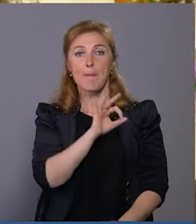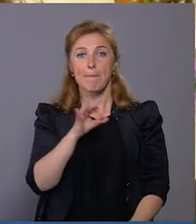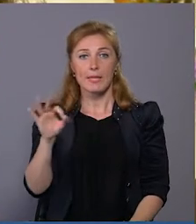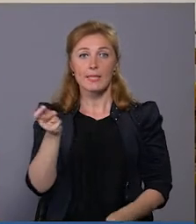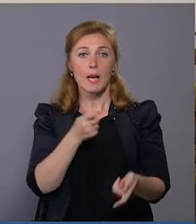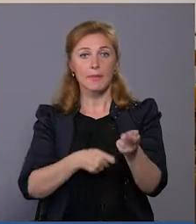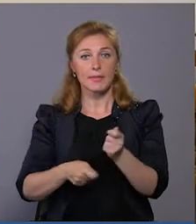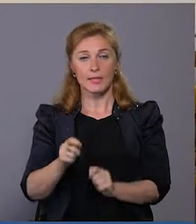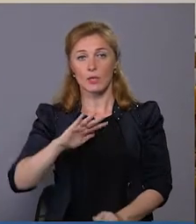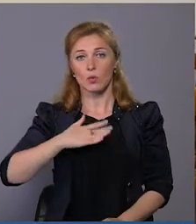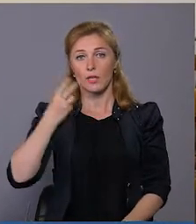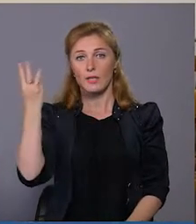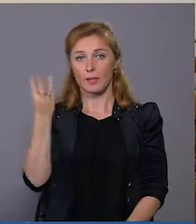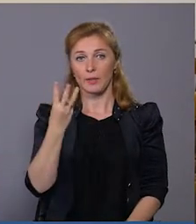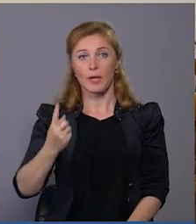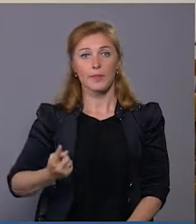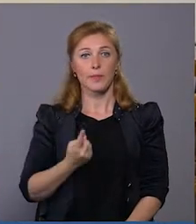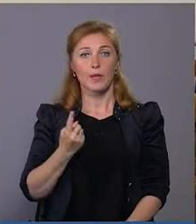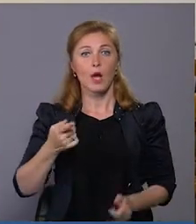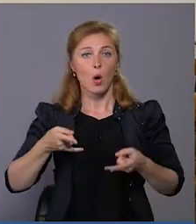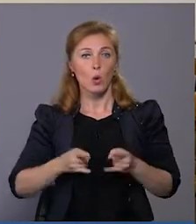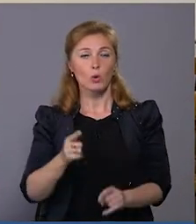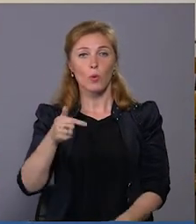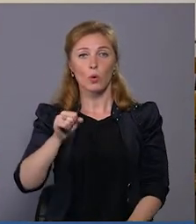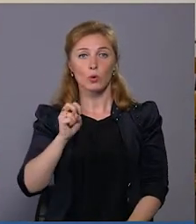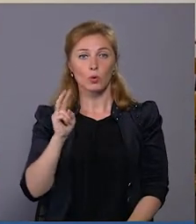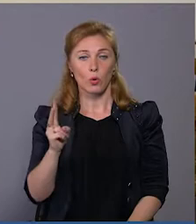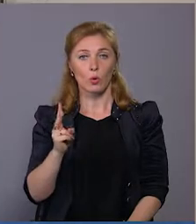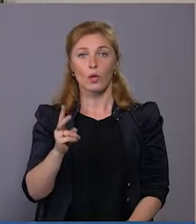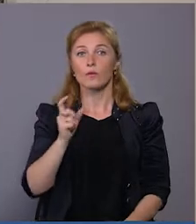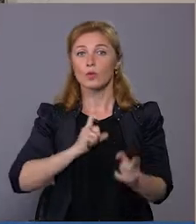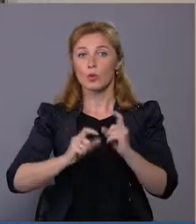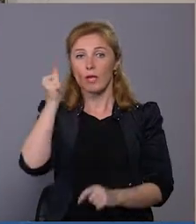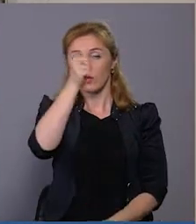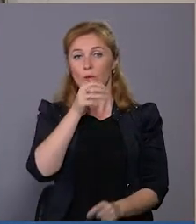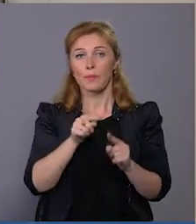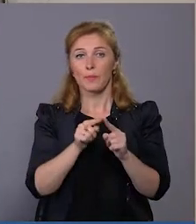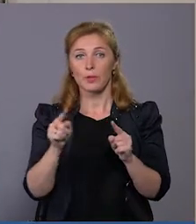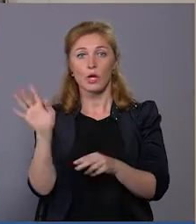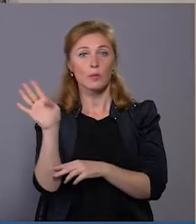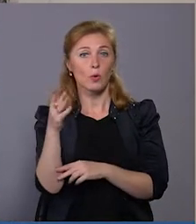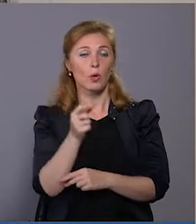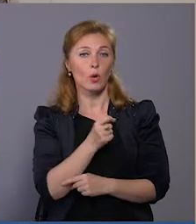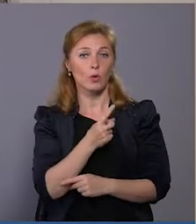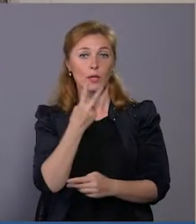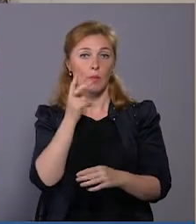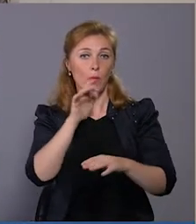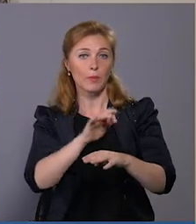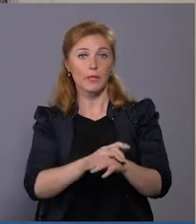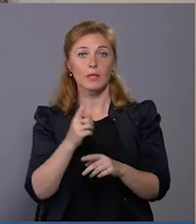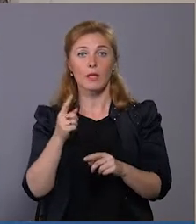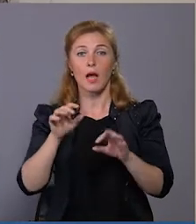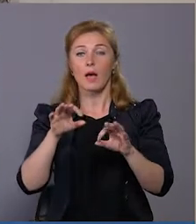на Хмельниччині. Майстриня родом з городка, розповідає. В студентські роки під час прогулянки Одесою помітила митців, які